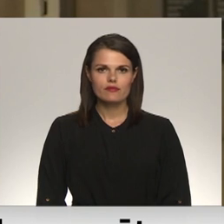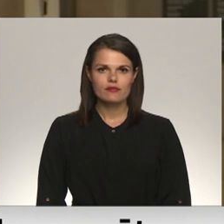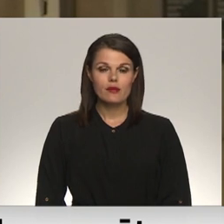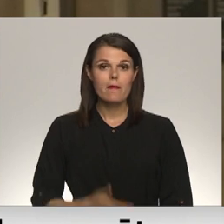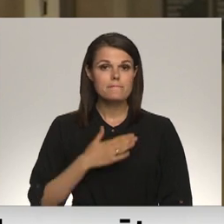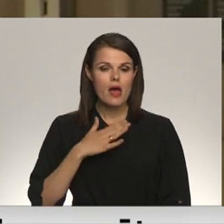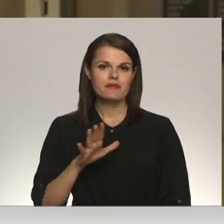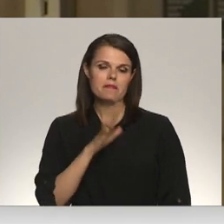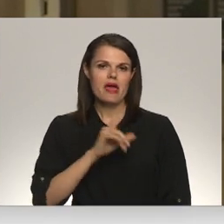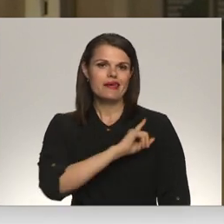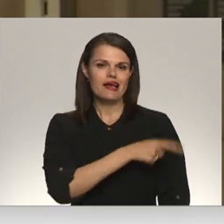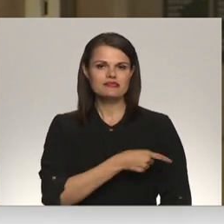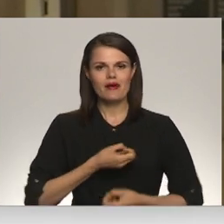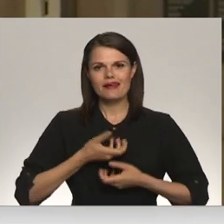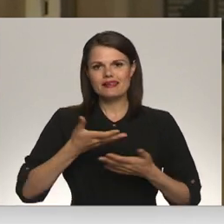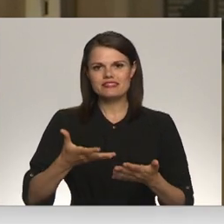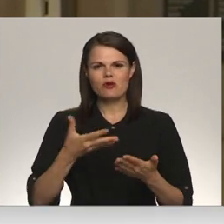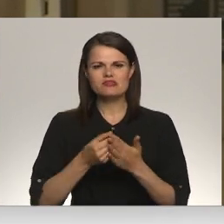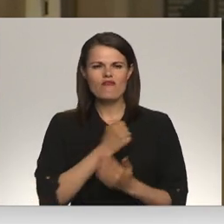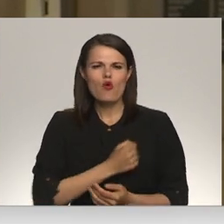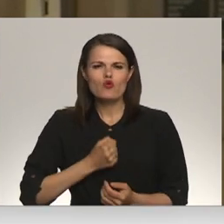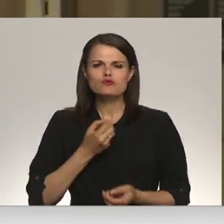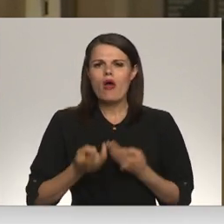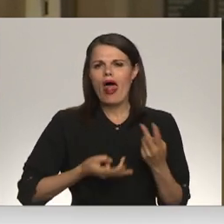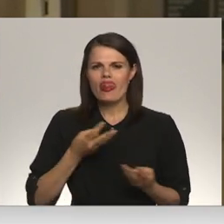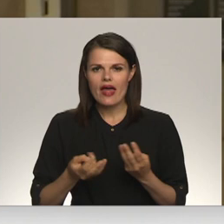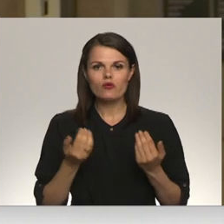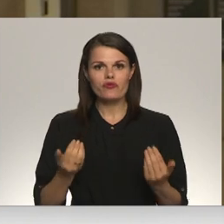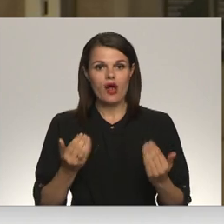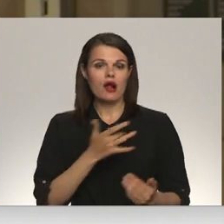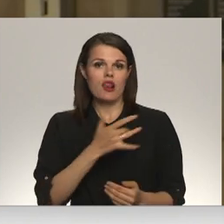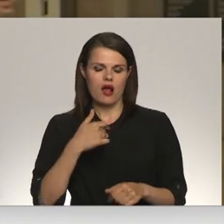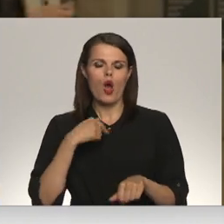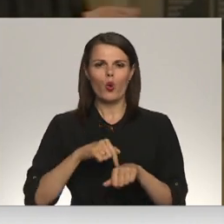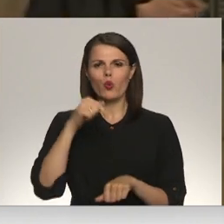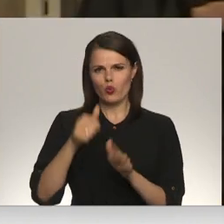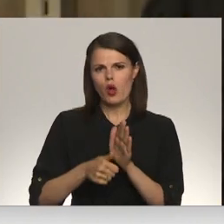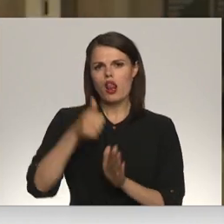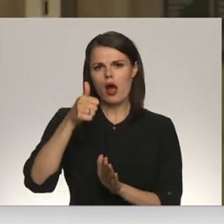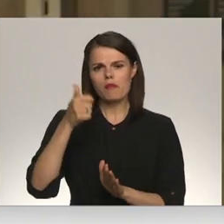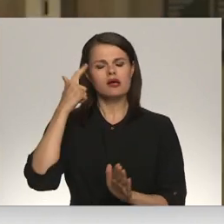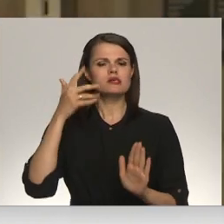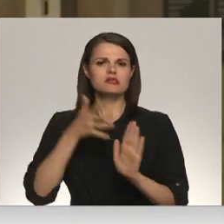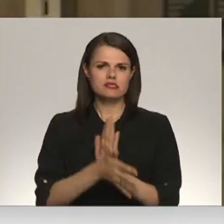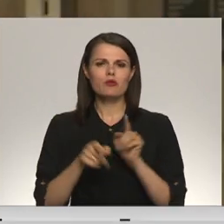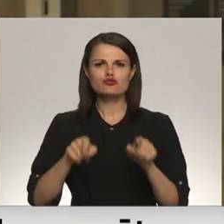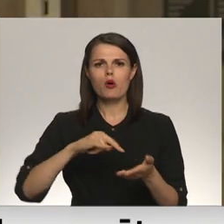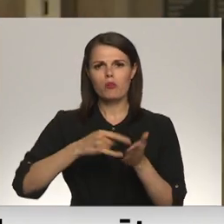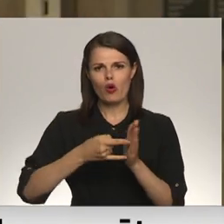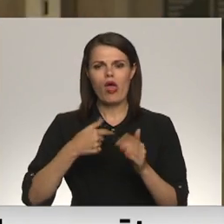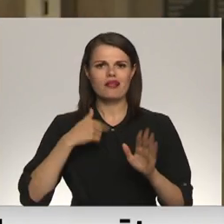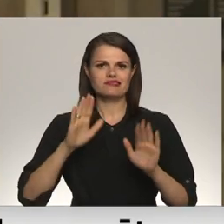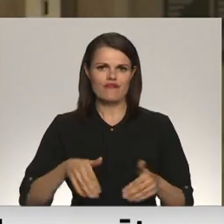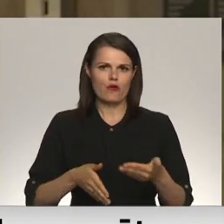Man bija iespēja izpaust savu dūsu enerģiju. Tagad man liekas, ka jūtos labāk, saprotu, ka šo projektu varu